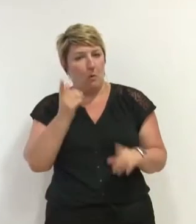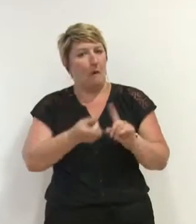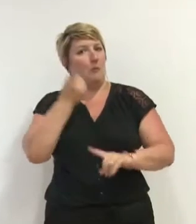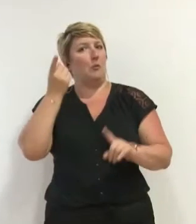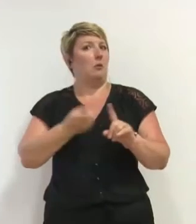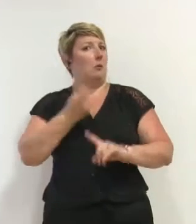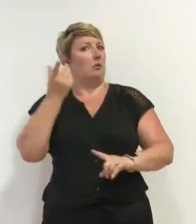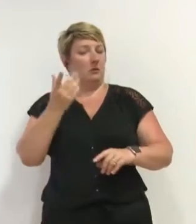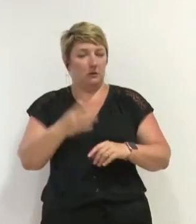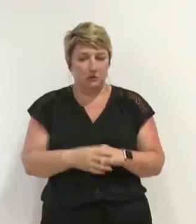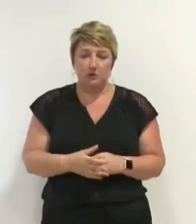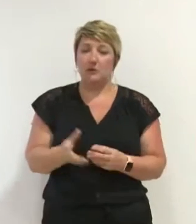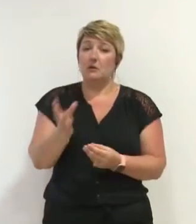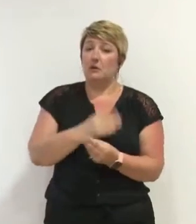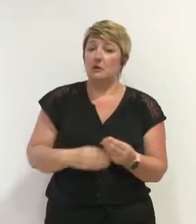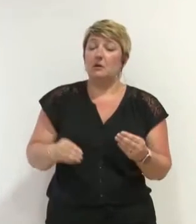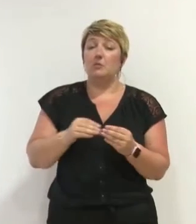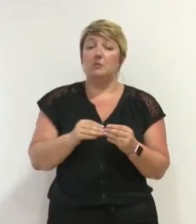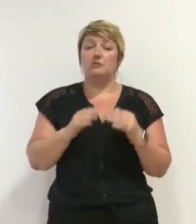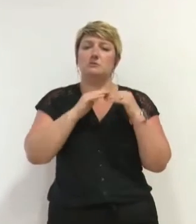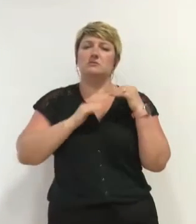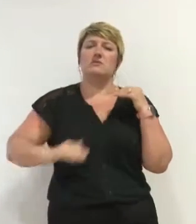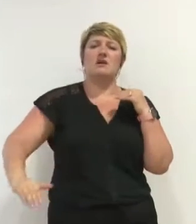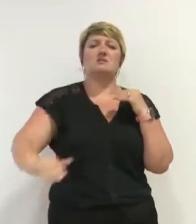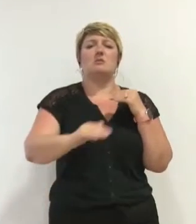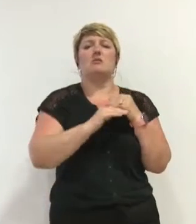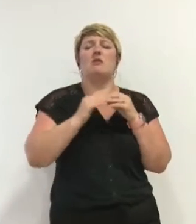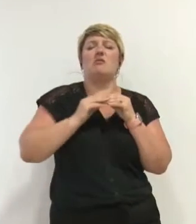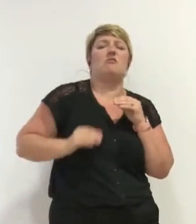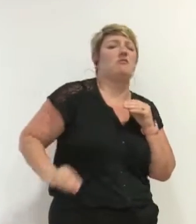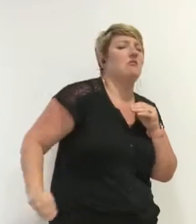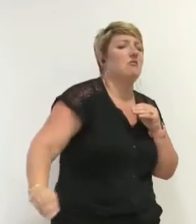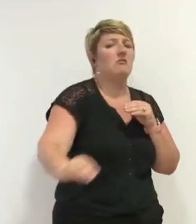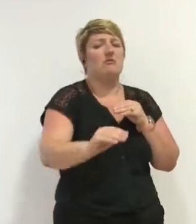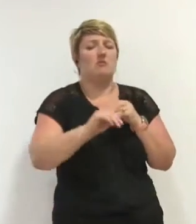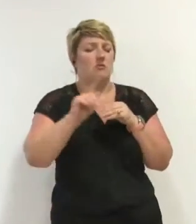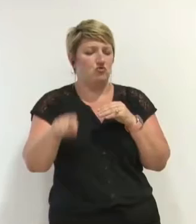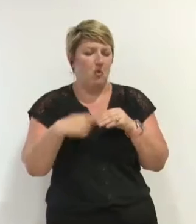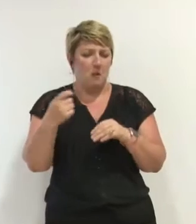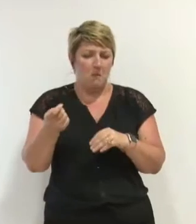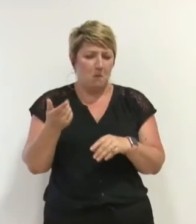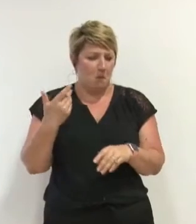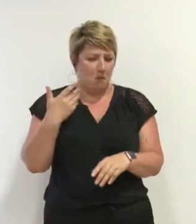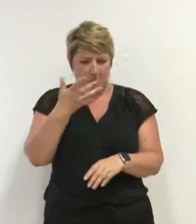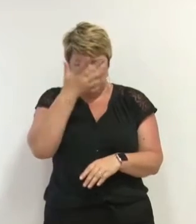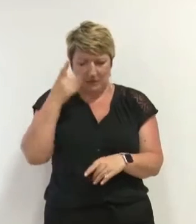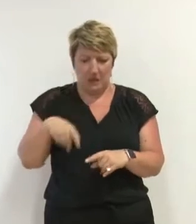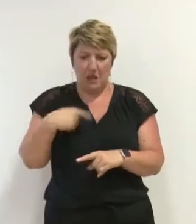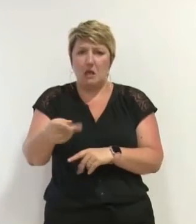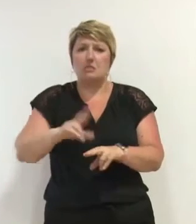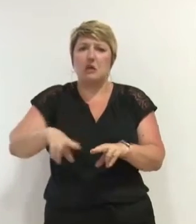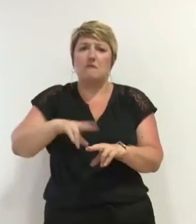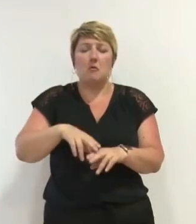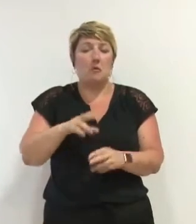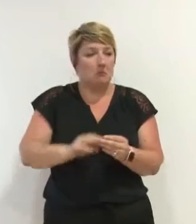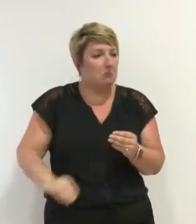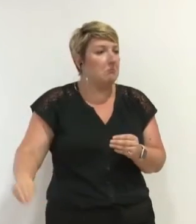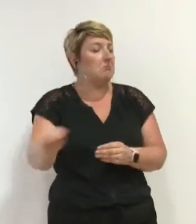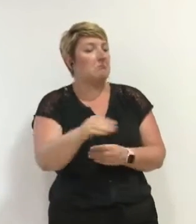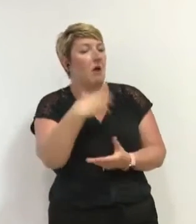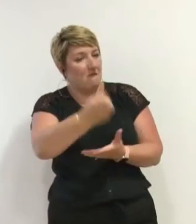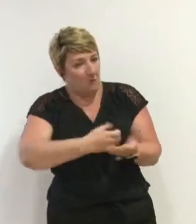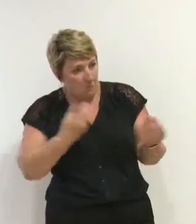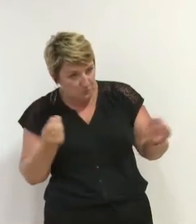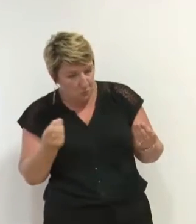report de la mise en place de la police de l'esplanade qui devait être réalisée pour cet été ? En ce qui concerne l'information